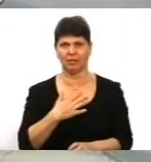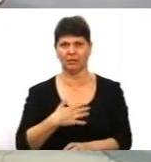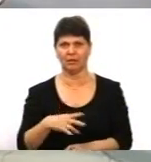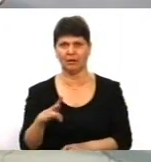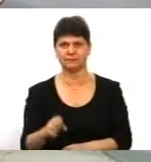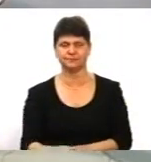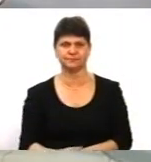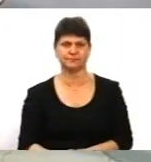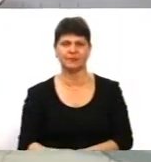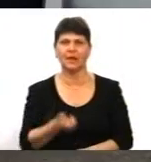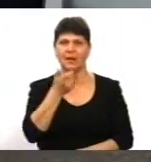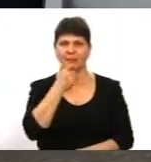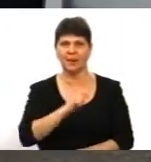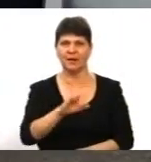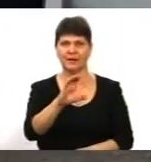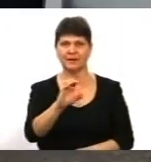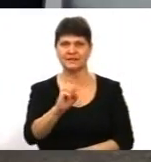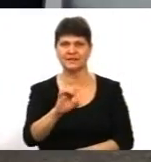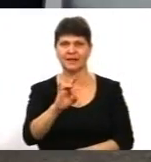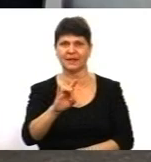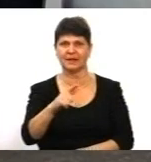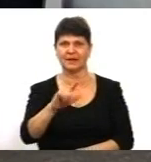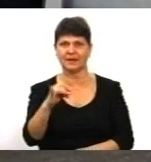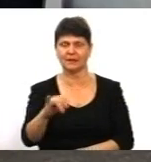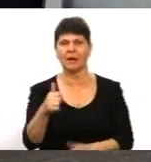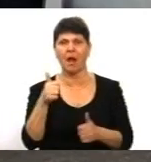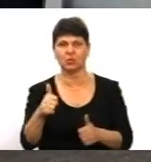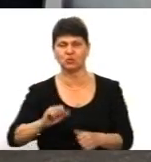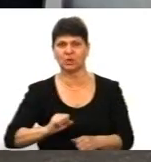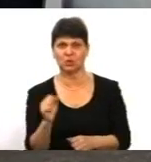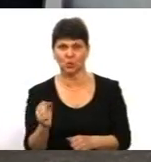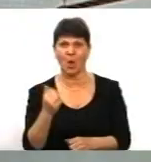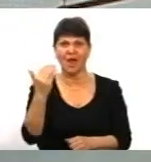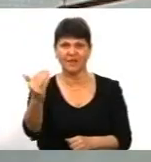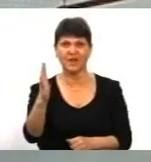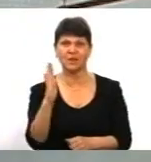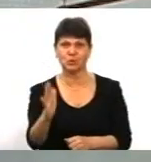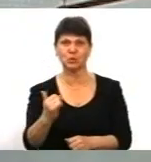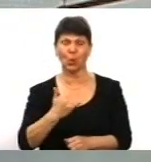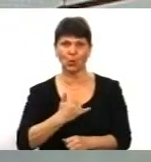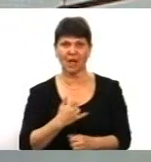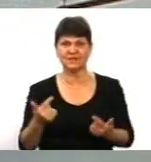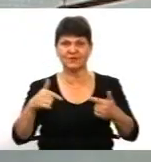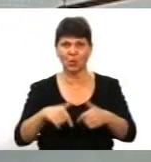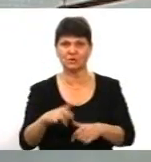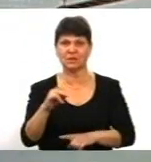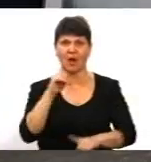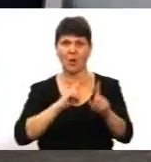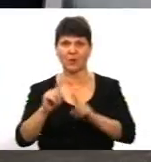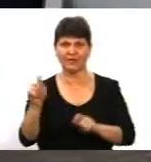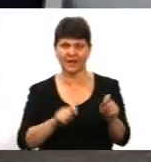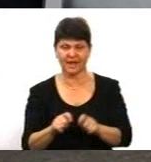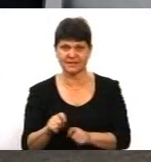Пан Сергій, до речі, наш хороший друг і наступного тижня він буде у нас гостя на конференції. Отже, повернемось до